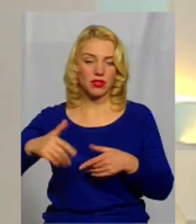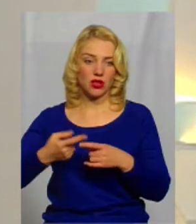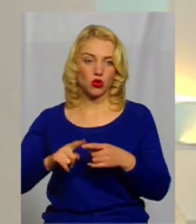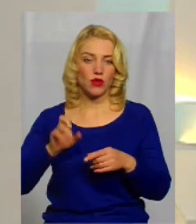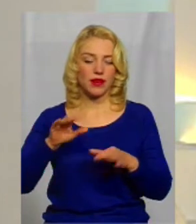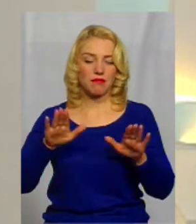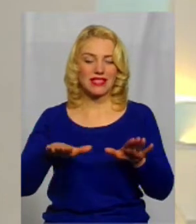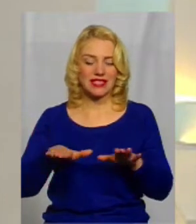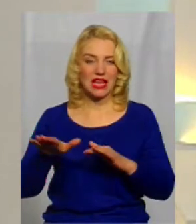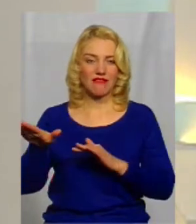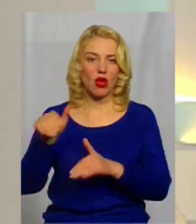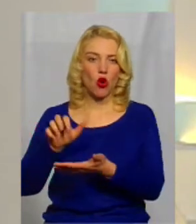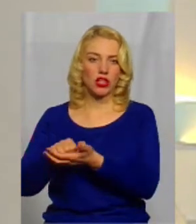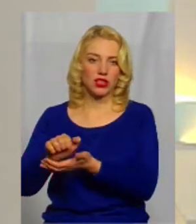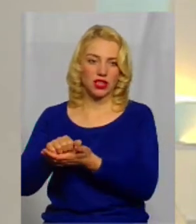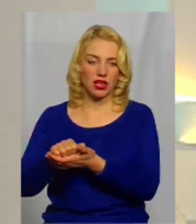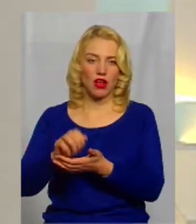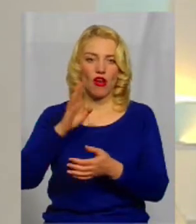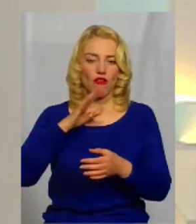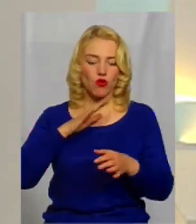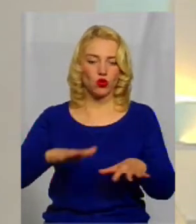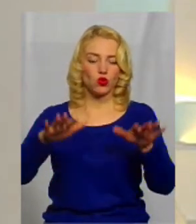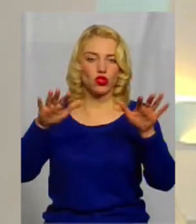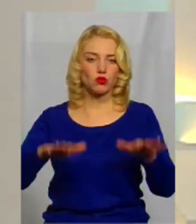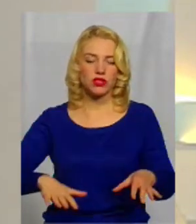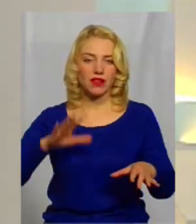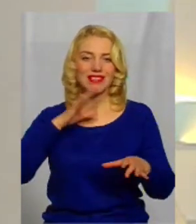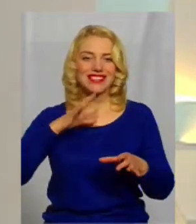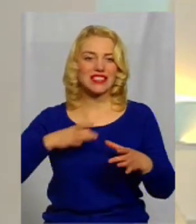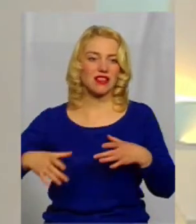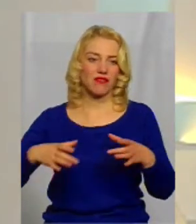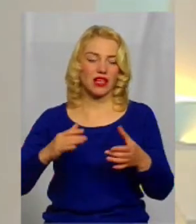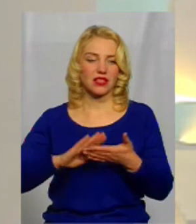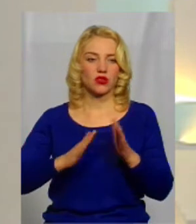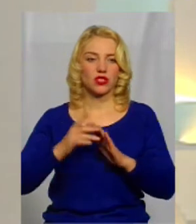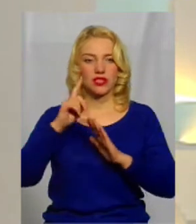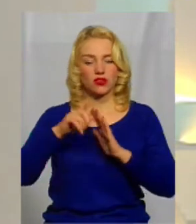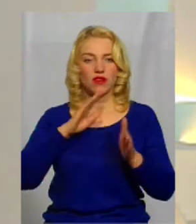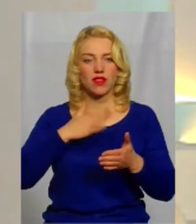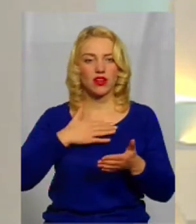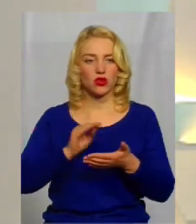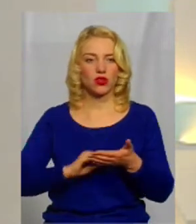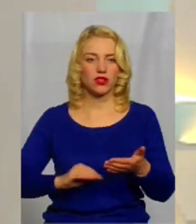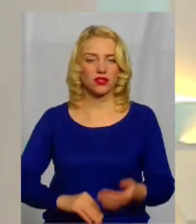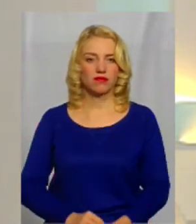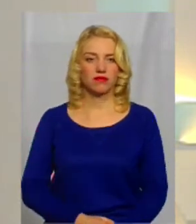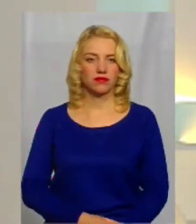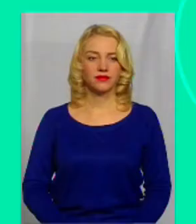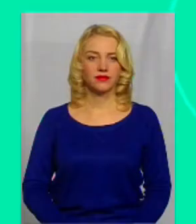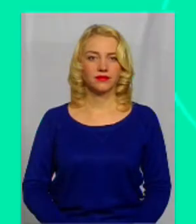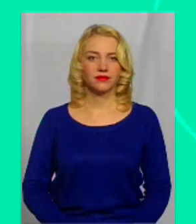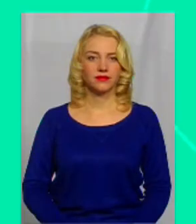місцевий орендар спустив воду зі ставка. Ситуацію з'ясовувала наша кореспондентка Неля Шпулак.